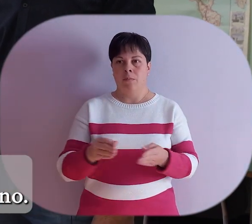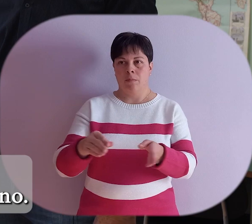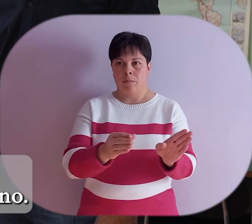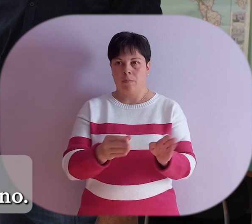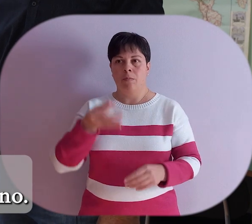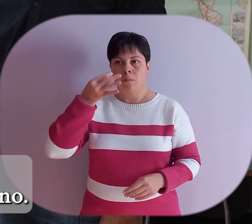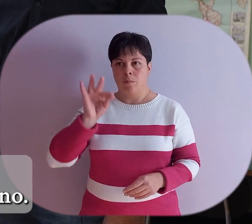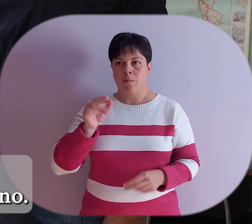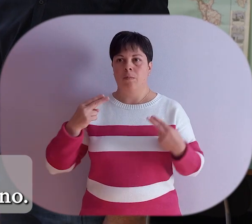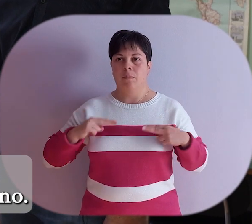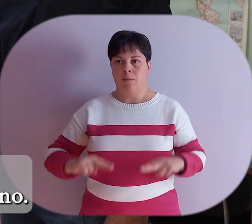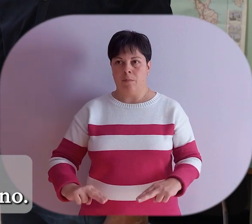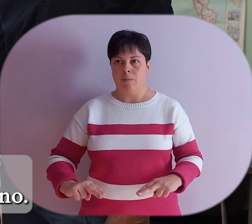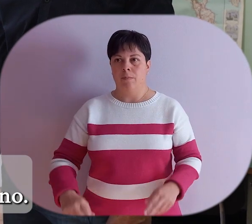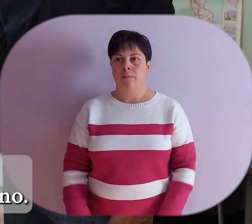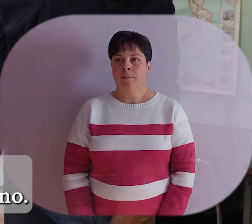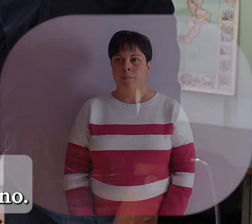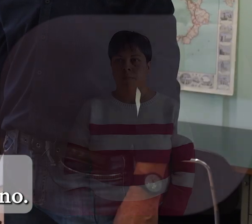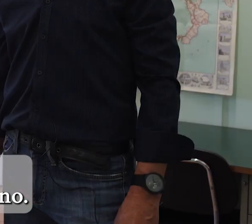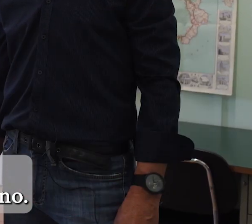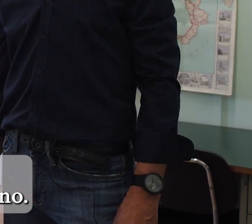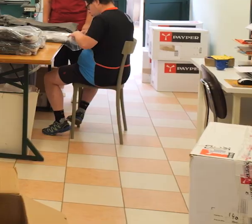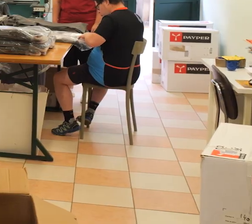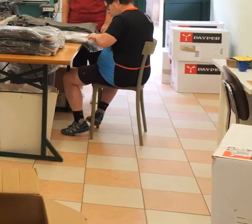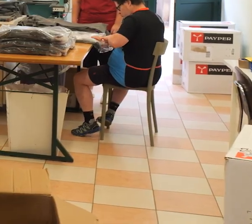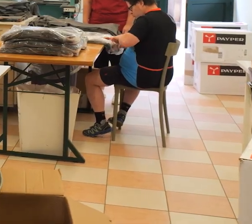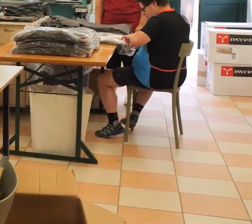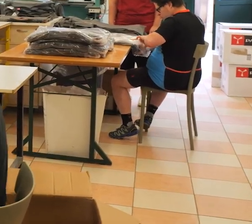al fine di migliorare la qualità di vita di ognuno.